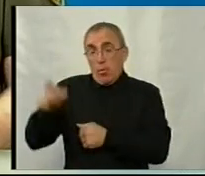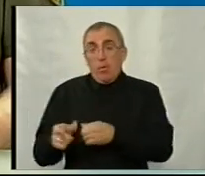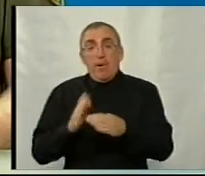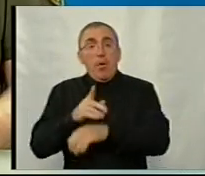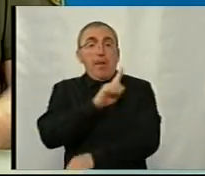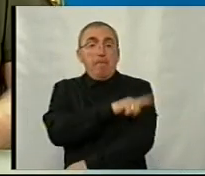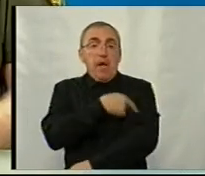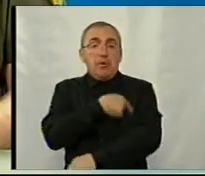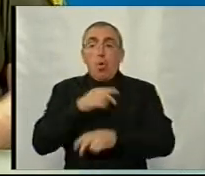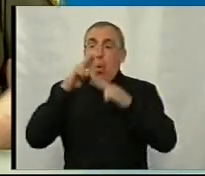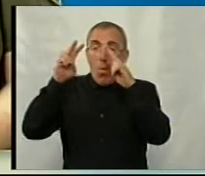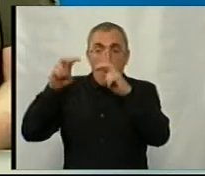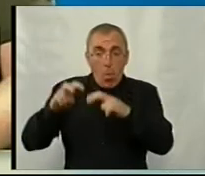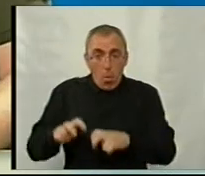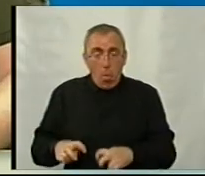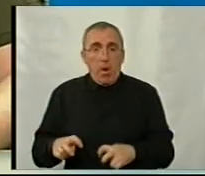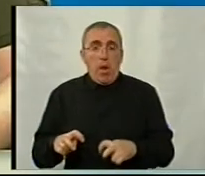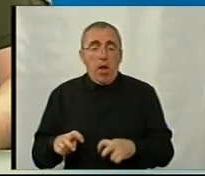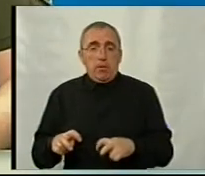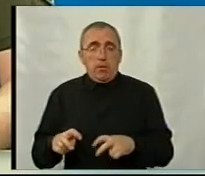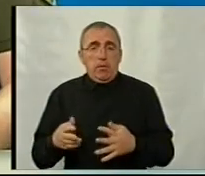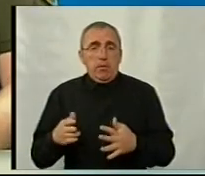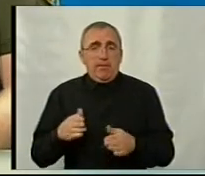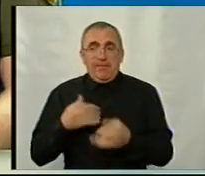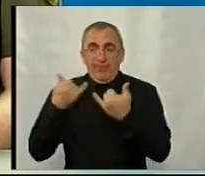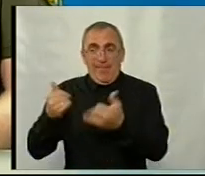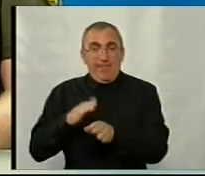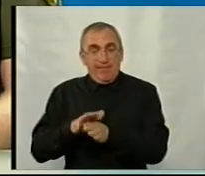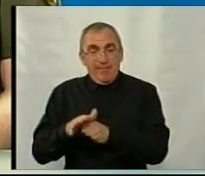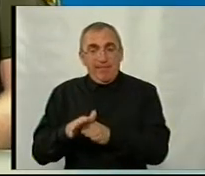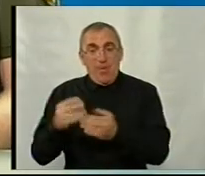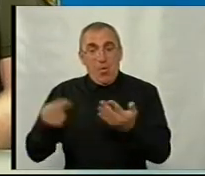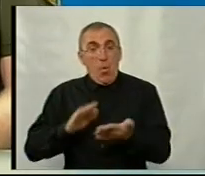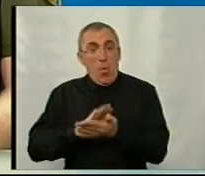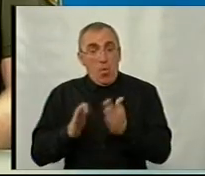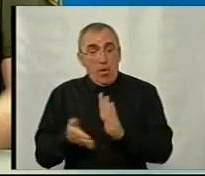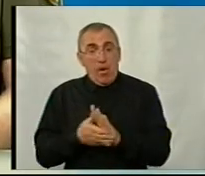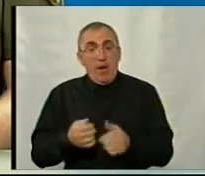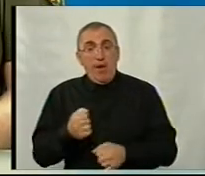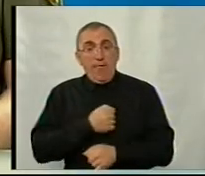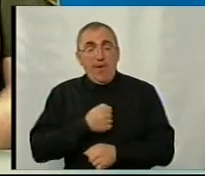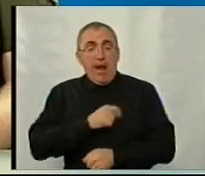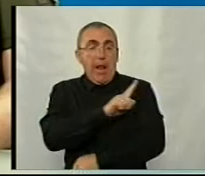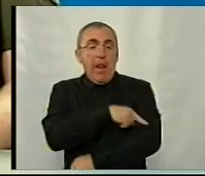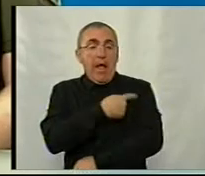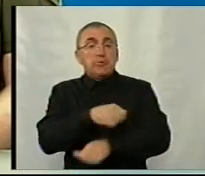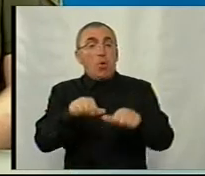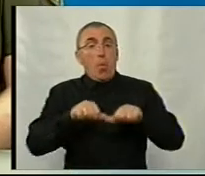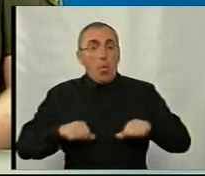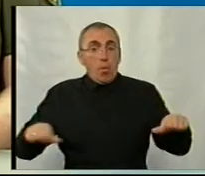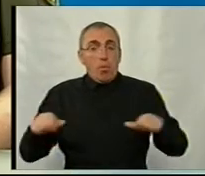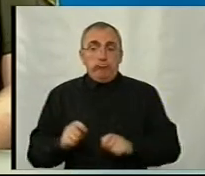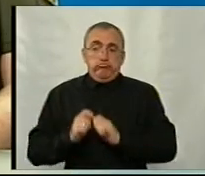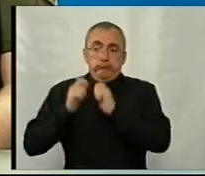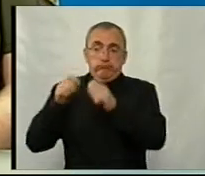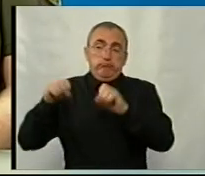на медичний огляд, проходить, відбувається, так називаємо, для таких людей, які йдуть на контрактну службу, військова лікарська комісія, яка виносить